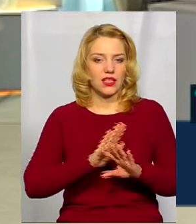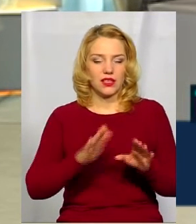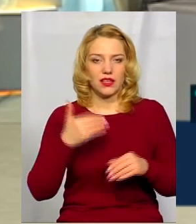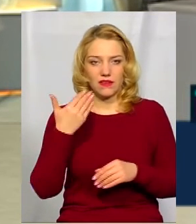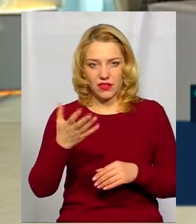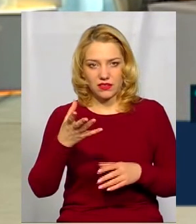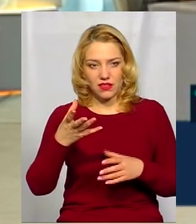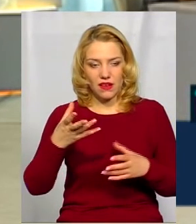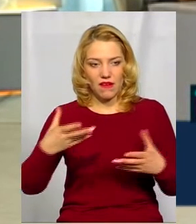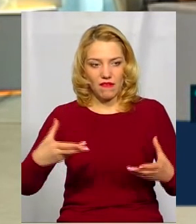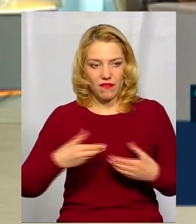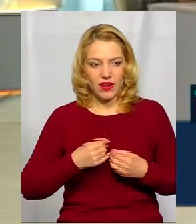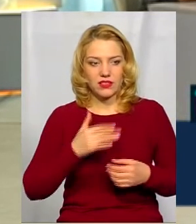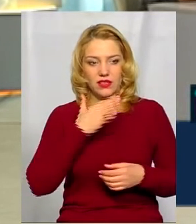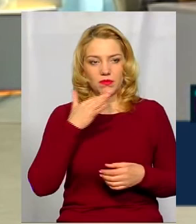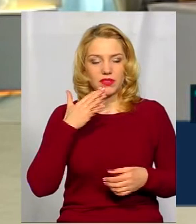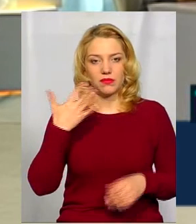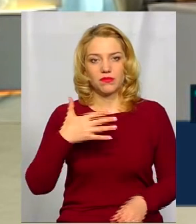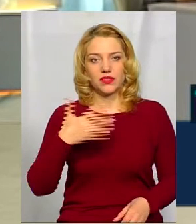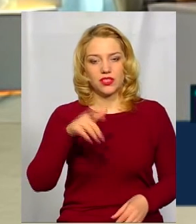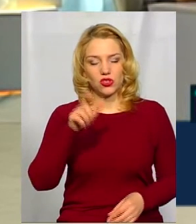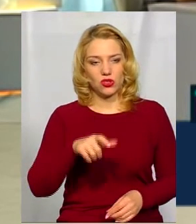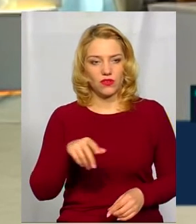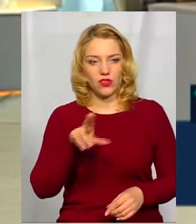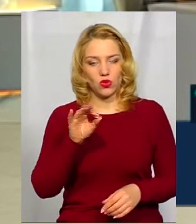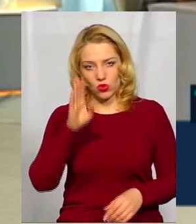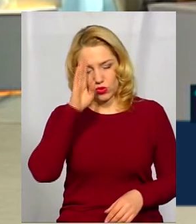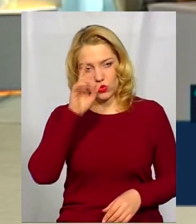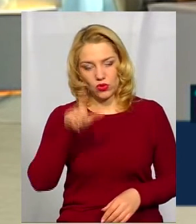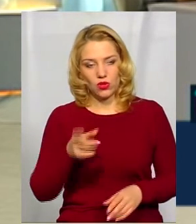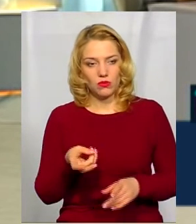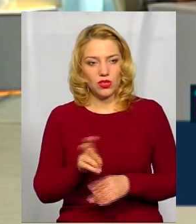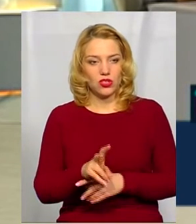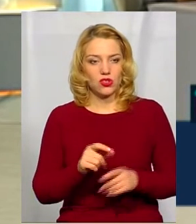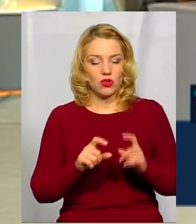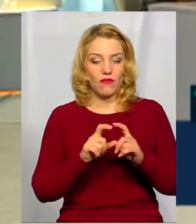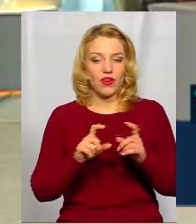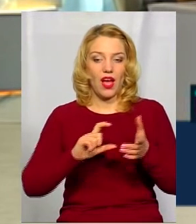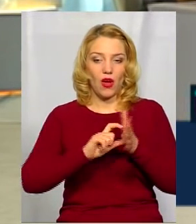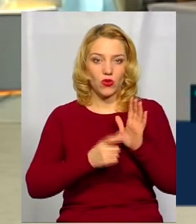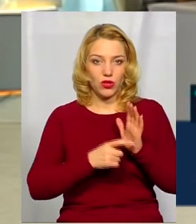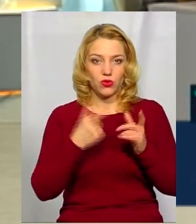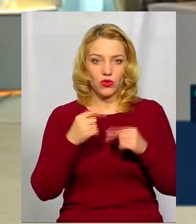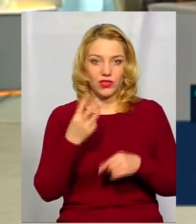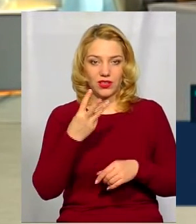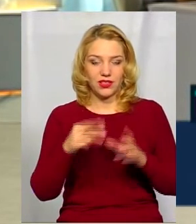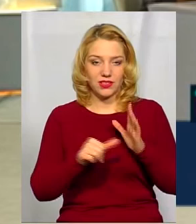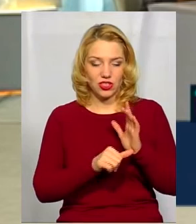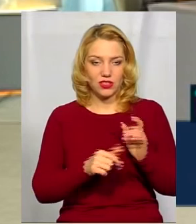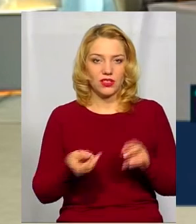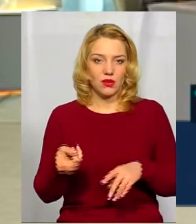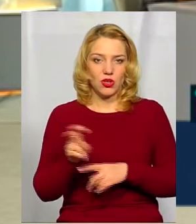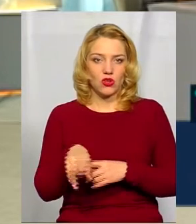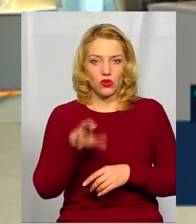фразили, а багатьох. 50 чоловік до нього прийшло. В аудиторії Д-36 до нього прийшло 50 чоловік.